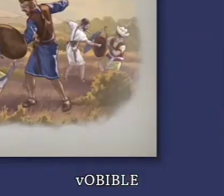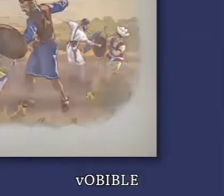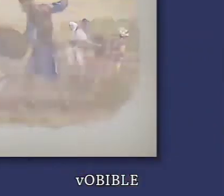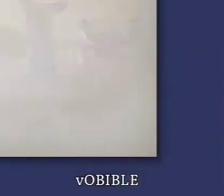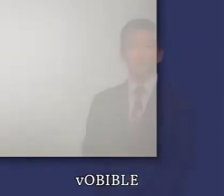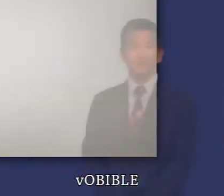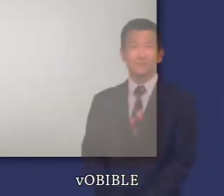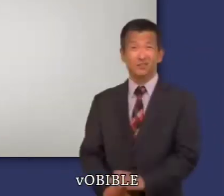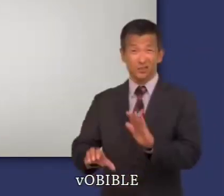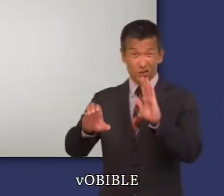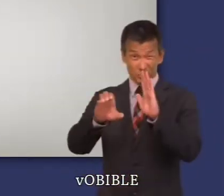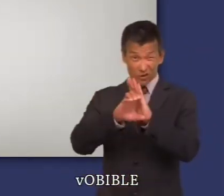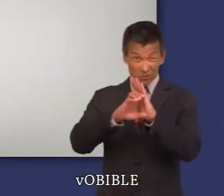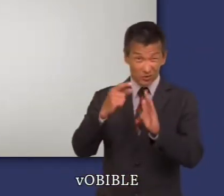ennemis.